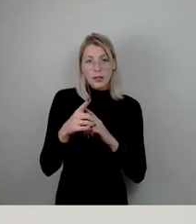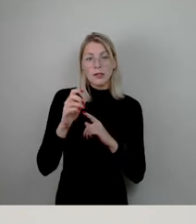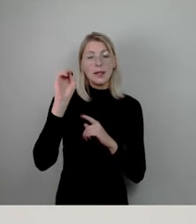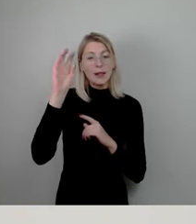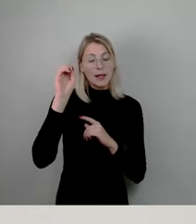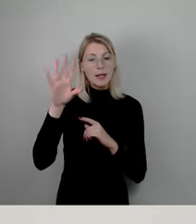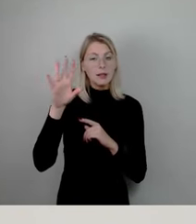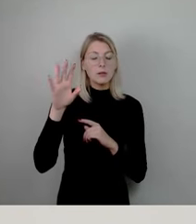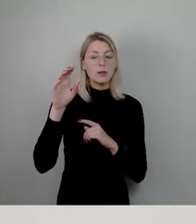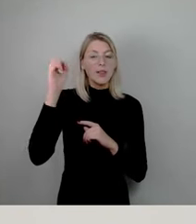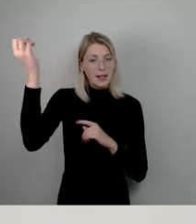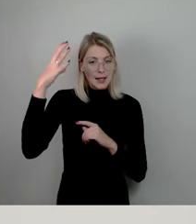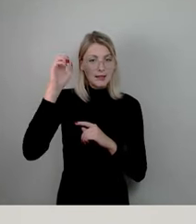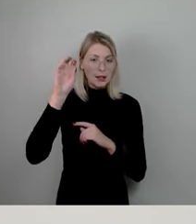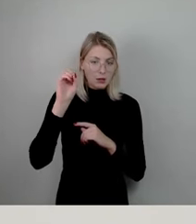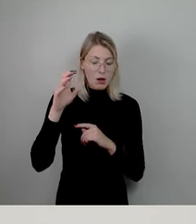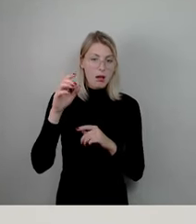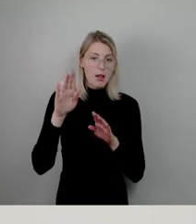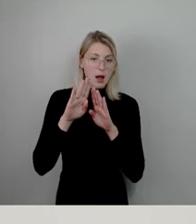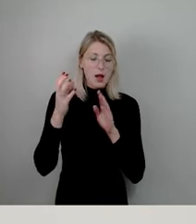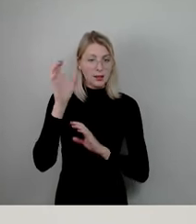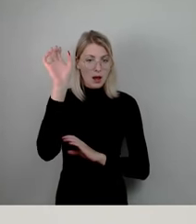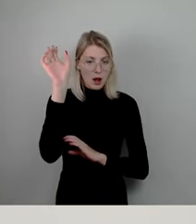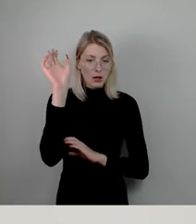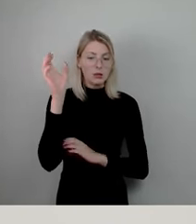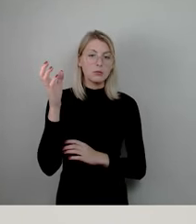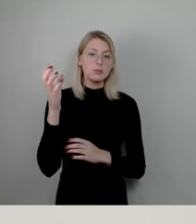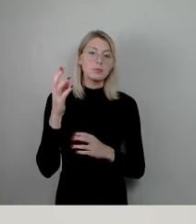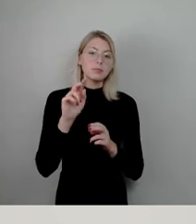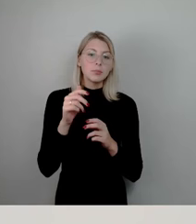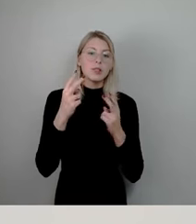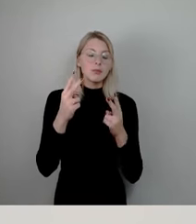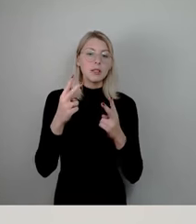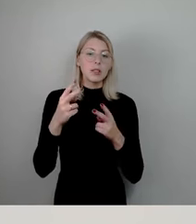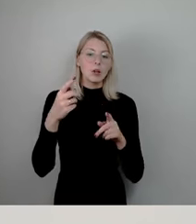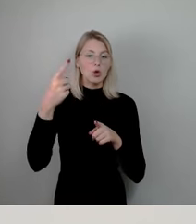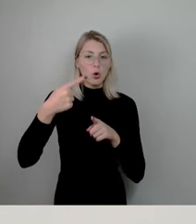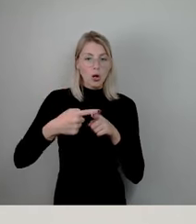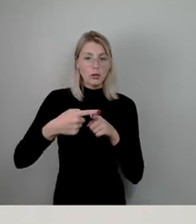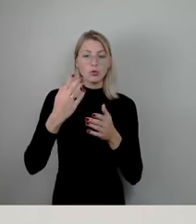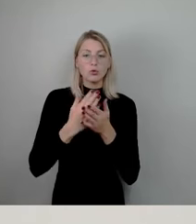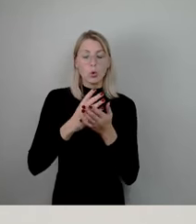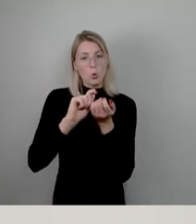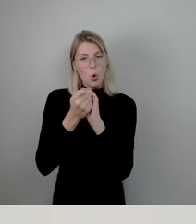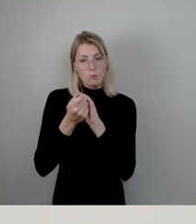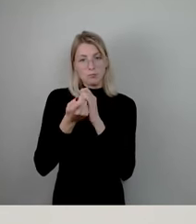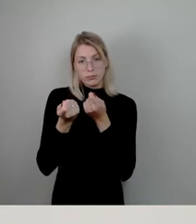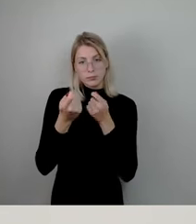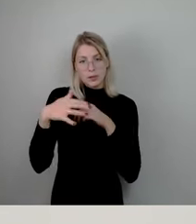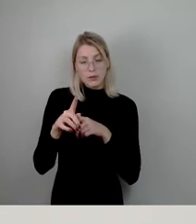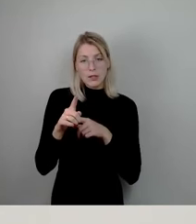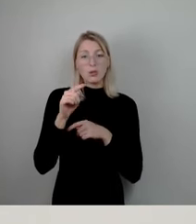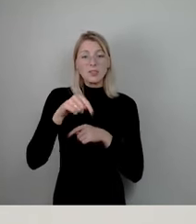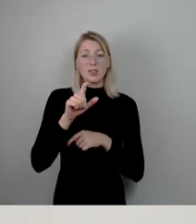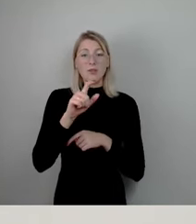bearbeitet wurde. Also dass die wesentlichen Kreuzungen bereits umprogrammiert wurden und dass diese Woche bis Ende Oktober genau